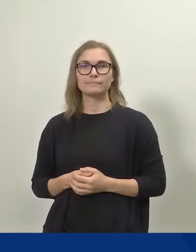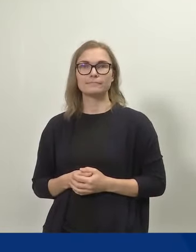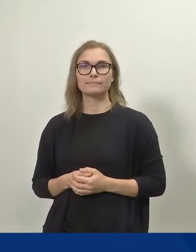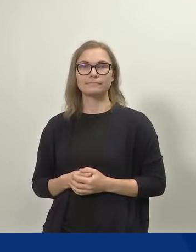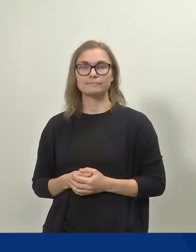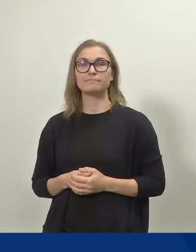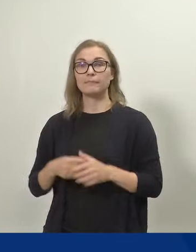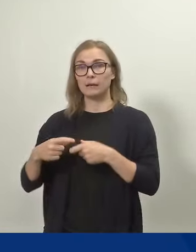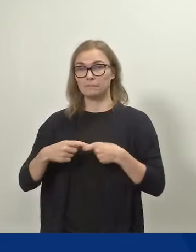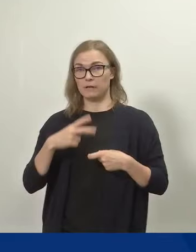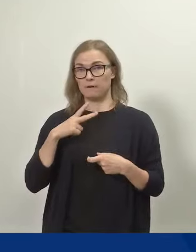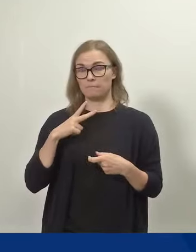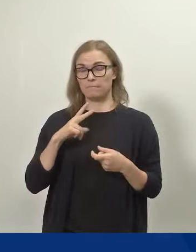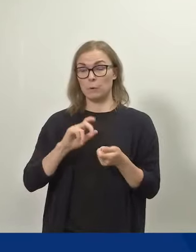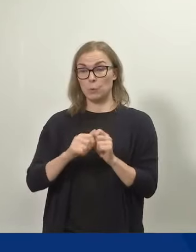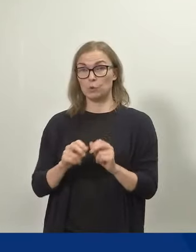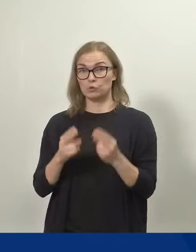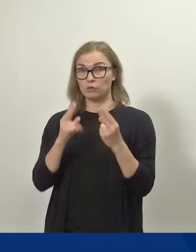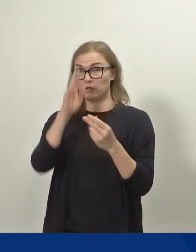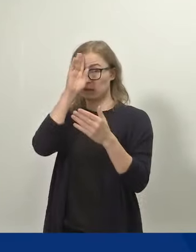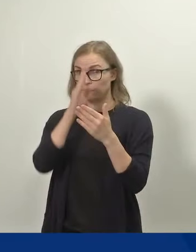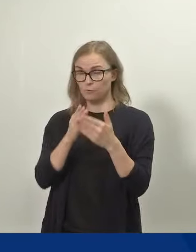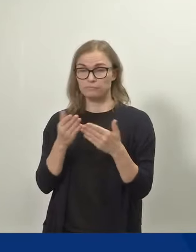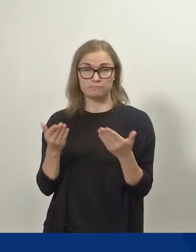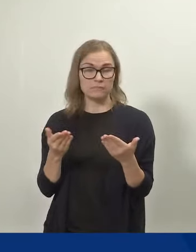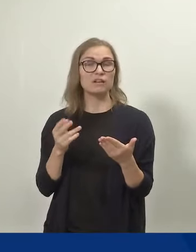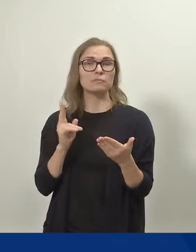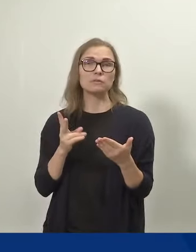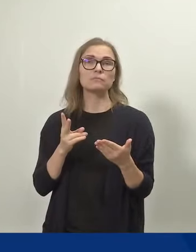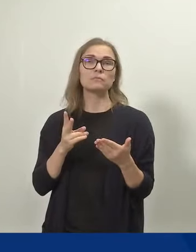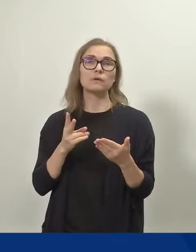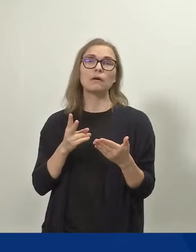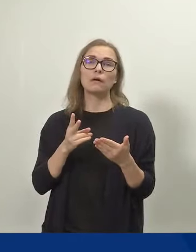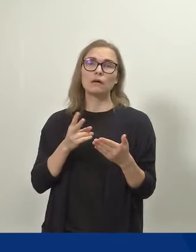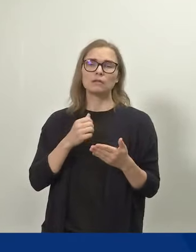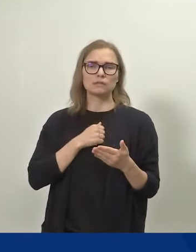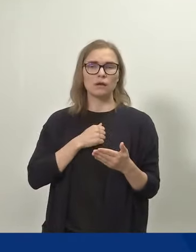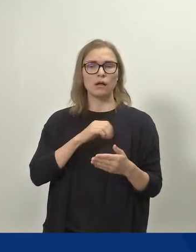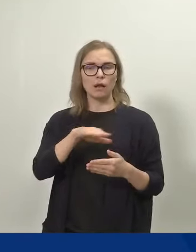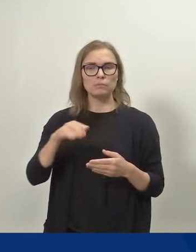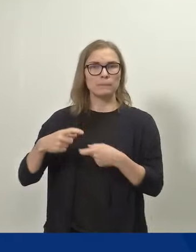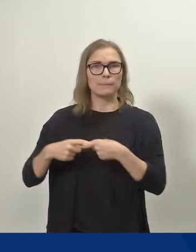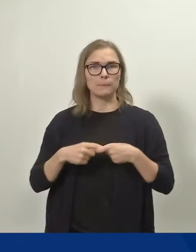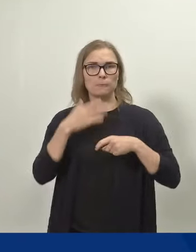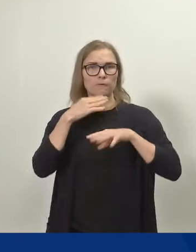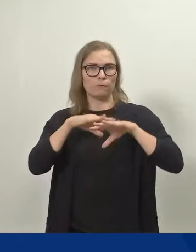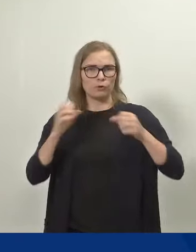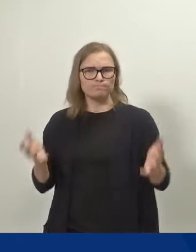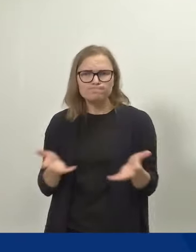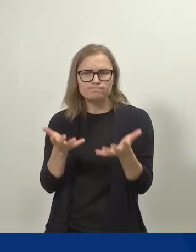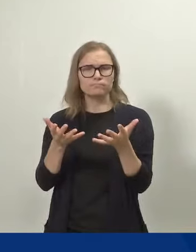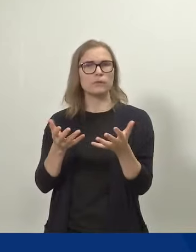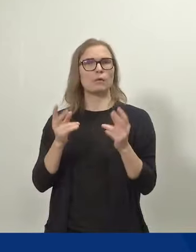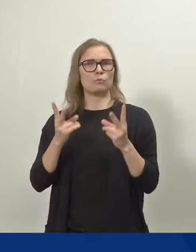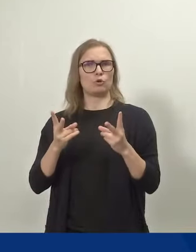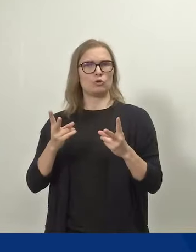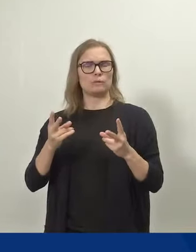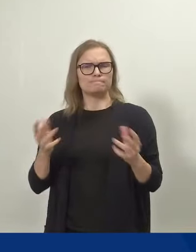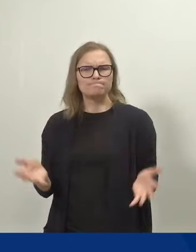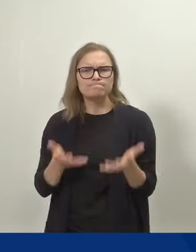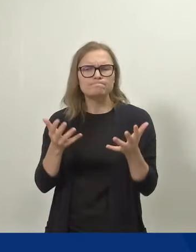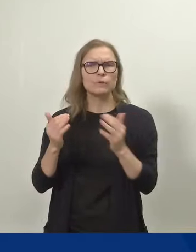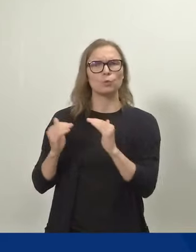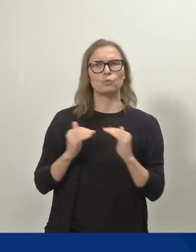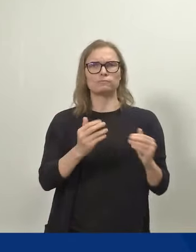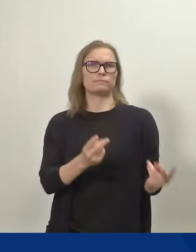Perhevapa-uudistuksen tavoitteena on siis lisätä lasten ja perheiden hyvinvointia sekä vahvistaa yhdenvertaisuutta